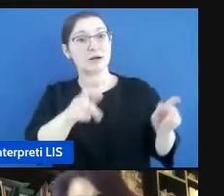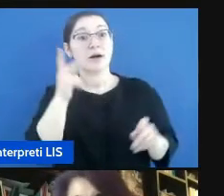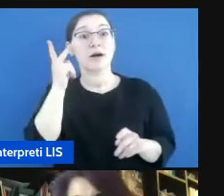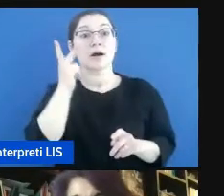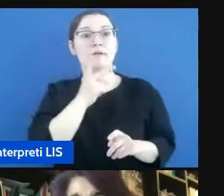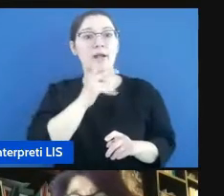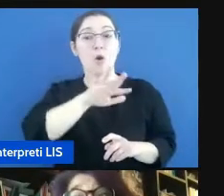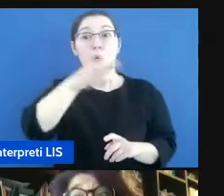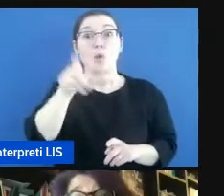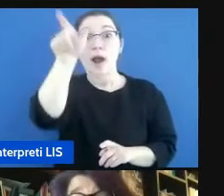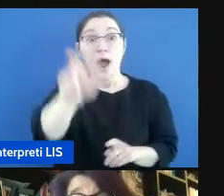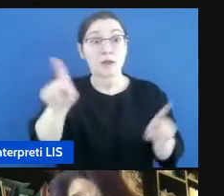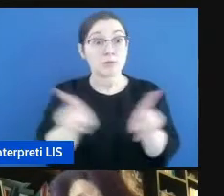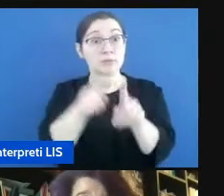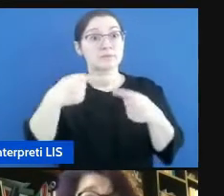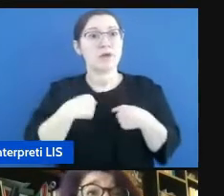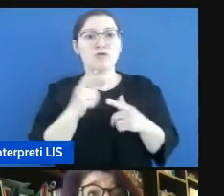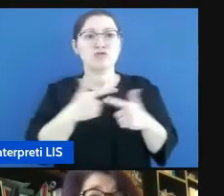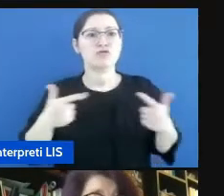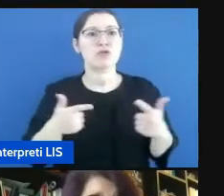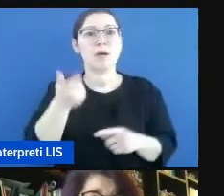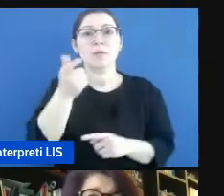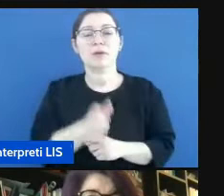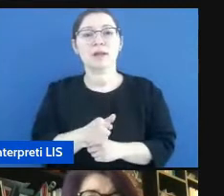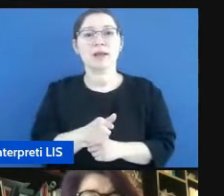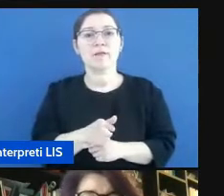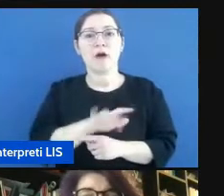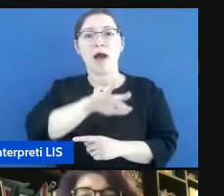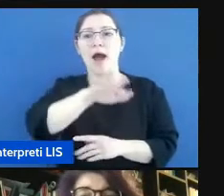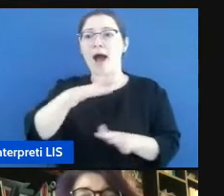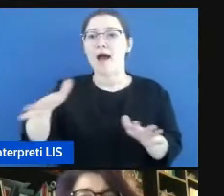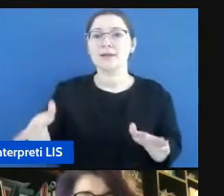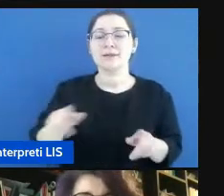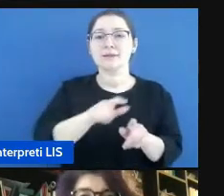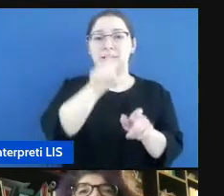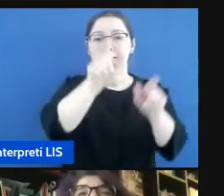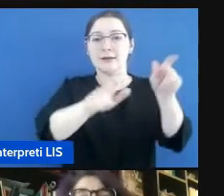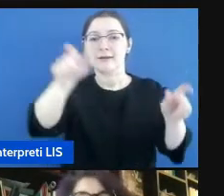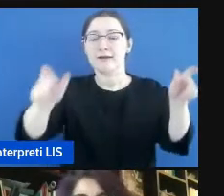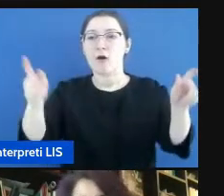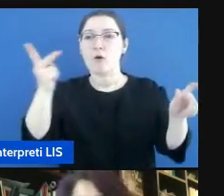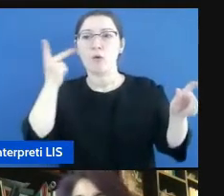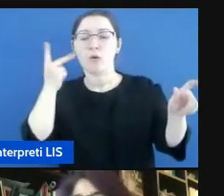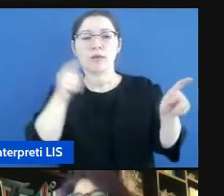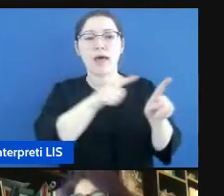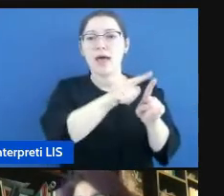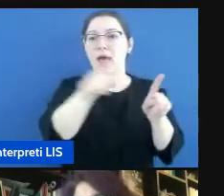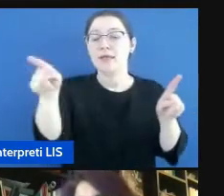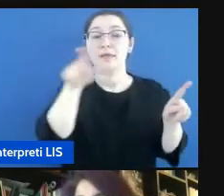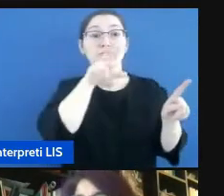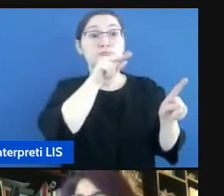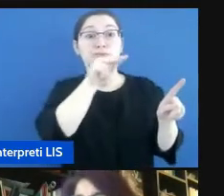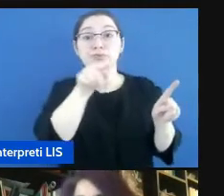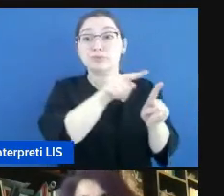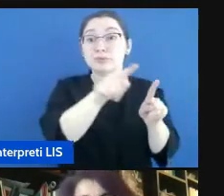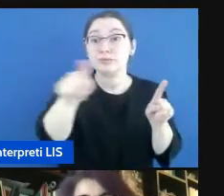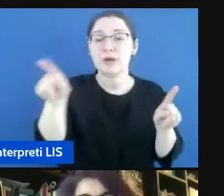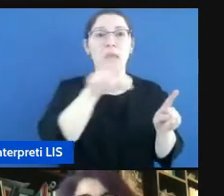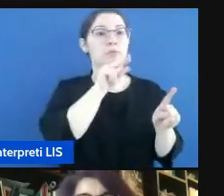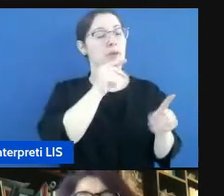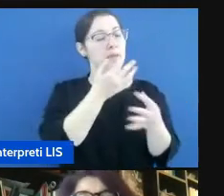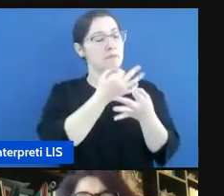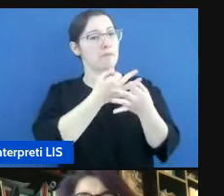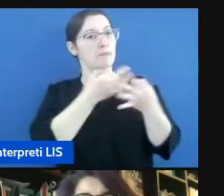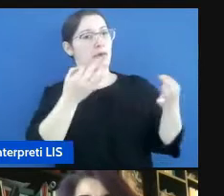un altro nel quale identificarsi perché se l'altro è solo ed esclusivamente udente, parlante, che parla bene, si